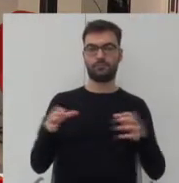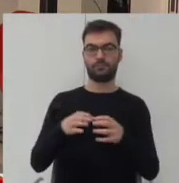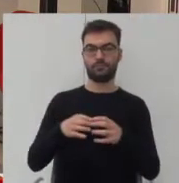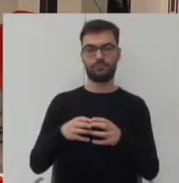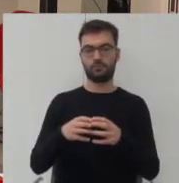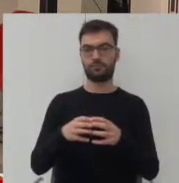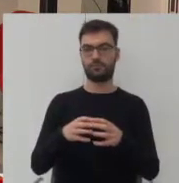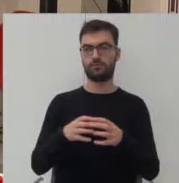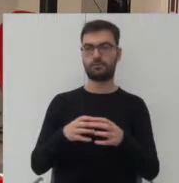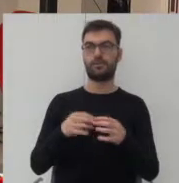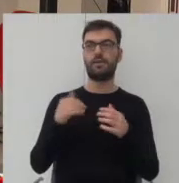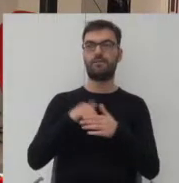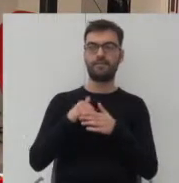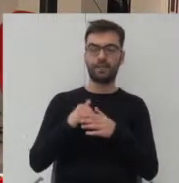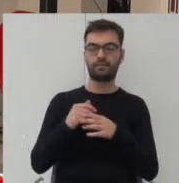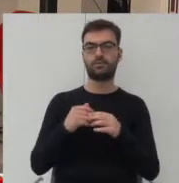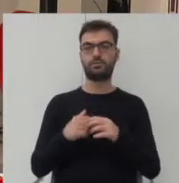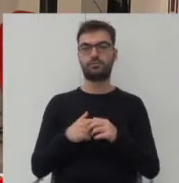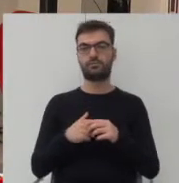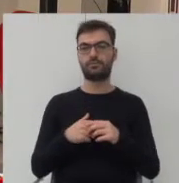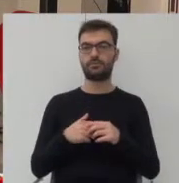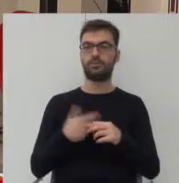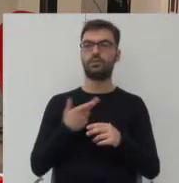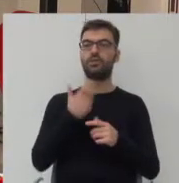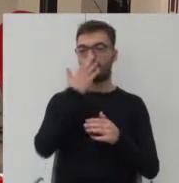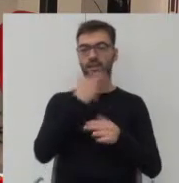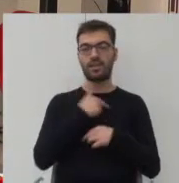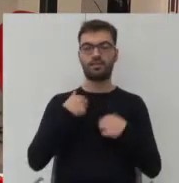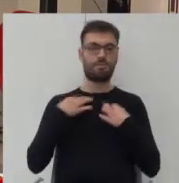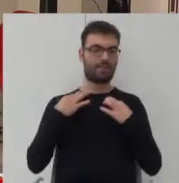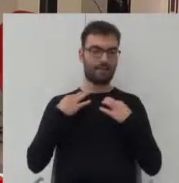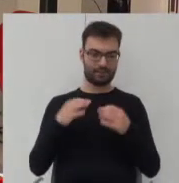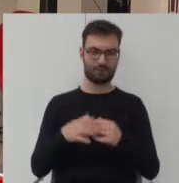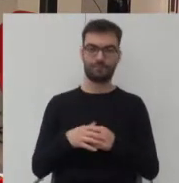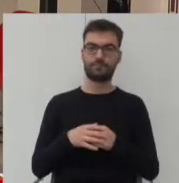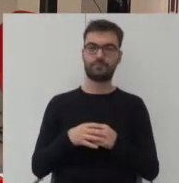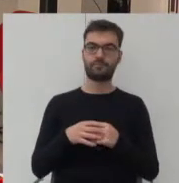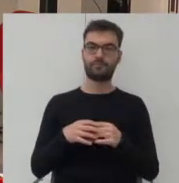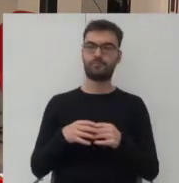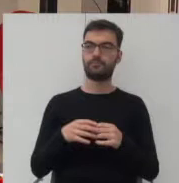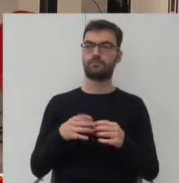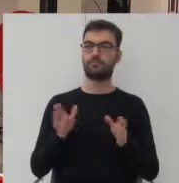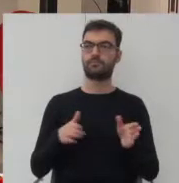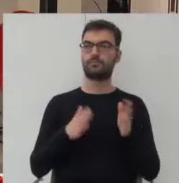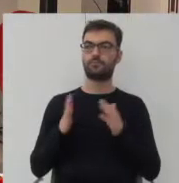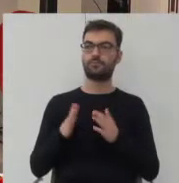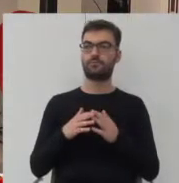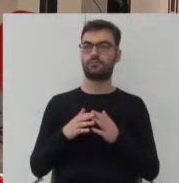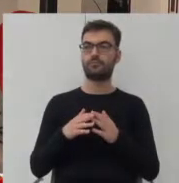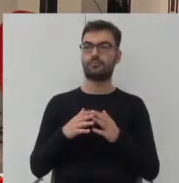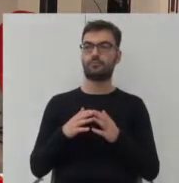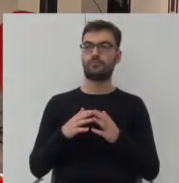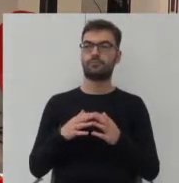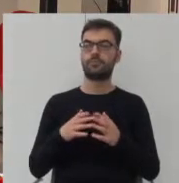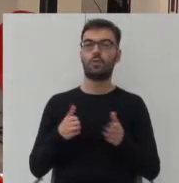tego wnętrza, tego, co jest naszą prywatną sferą z tą strefą miejską, ponieważ